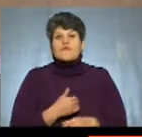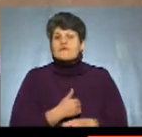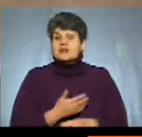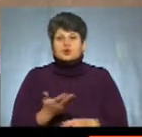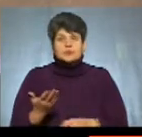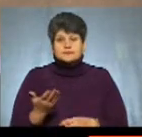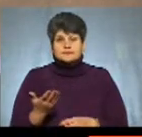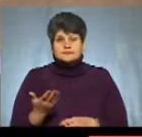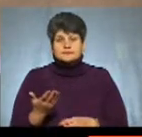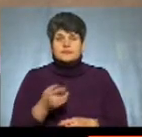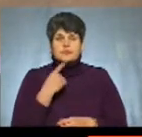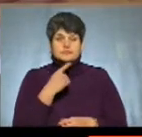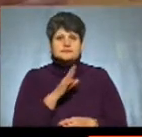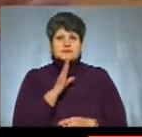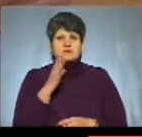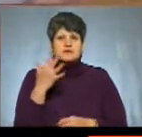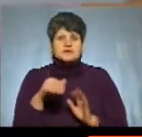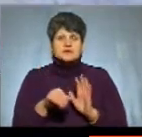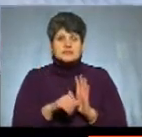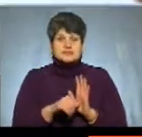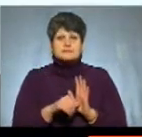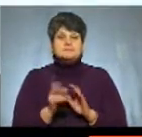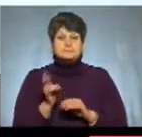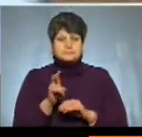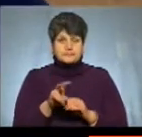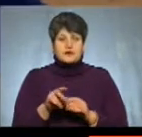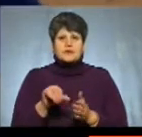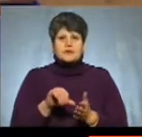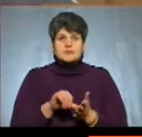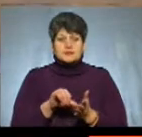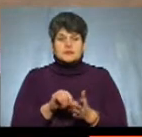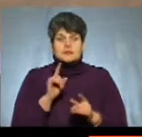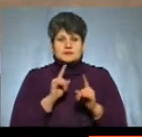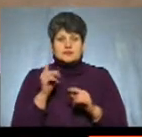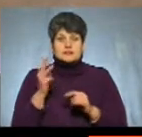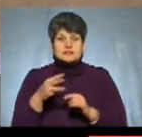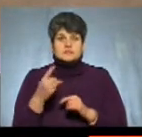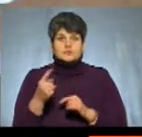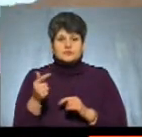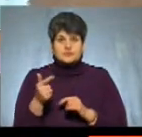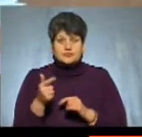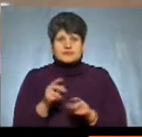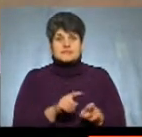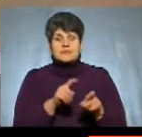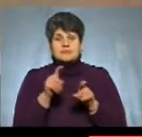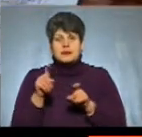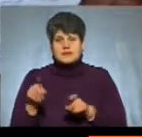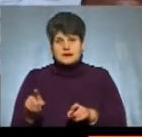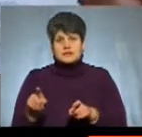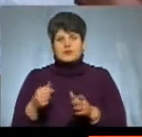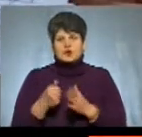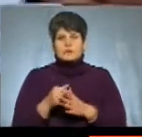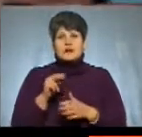словами Світлани Стельмашчук, із 56 парафіян, які були присутні на зборах 31 грудня, за перехіди релігійної громади до